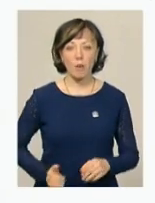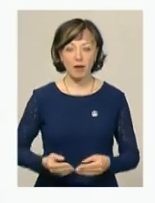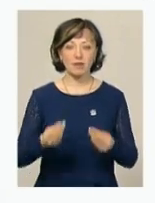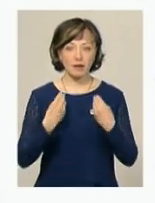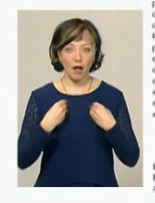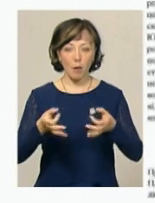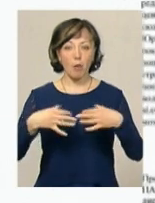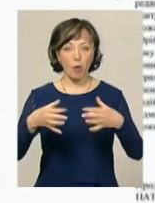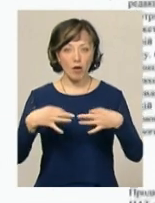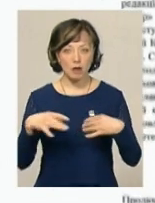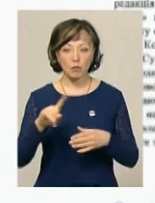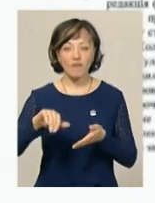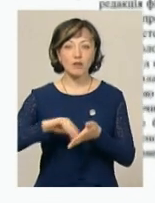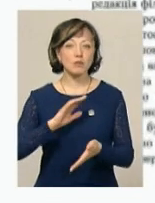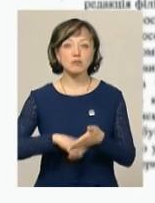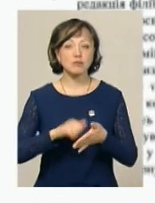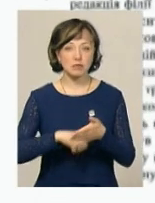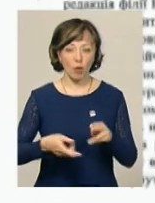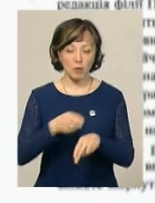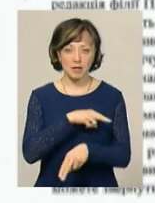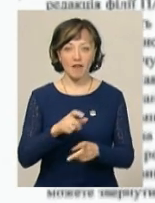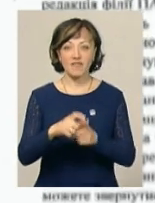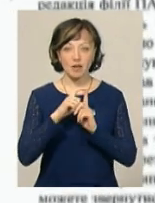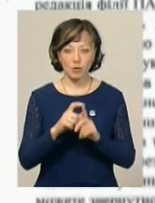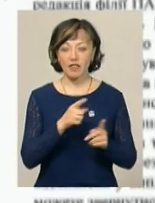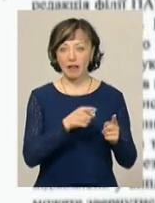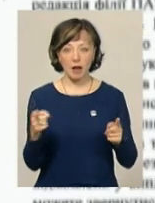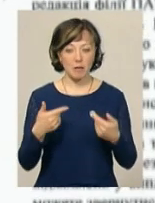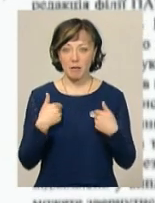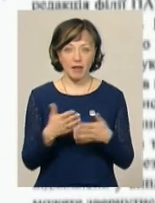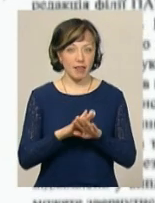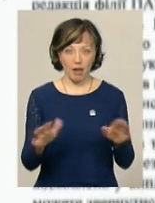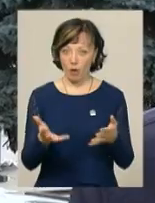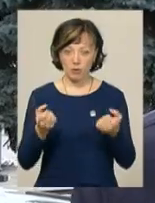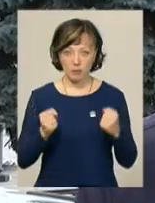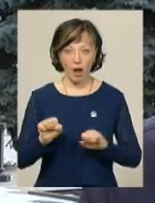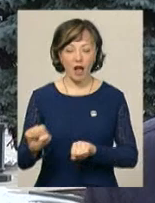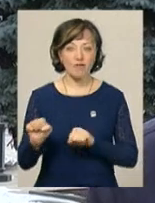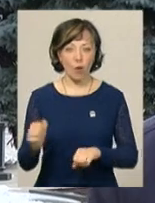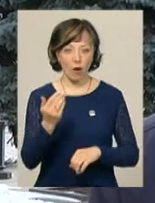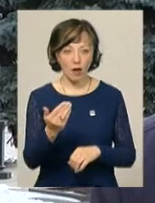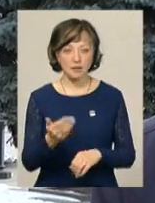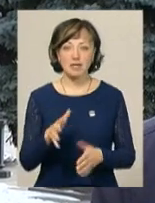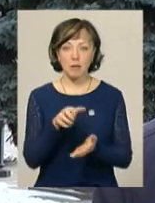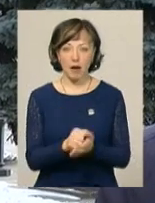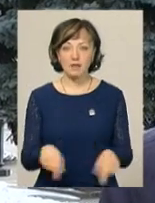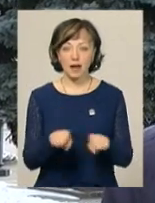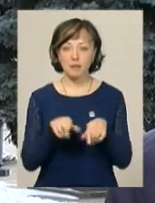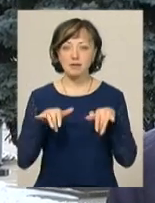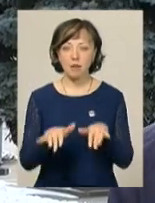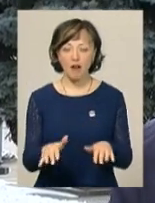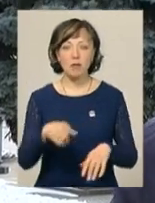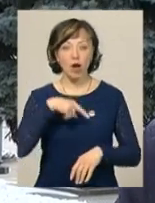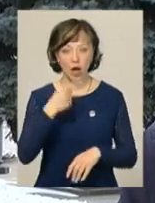надали пояснення щодо відмови компенсації. Відповідь у зазначений законом термін ми не отримали. Адвокат Олег Севінський, котрий займається такими